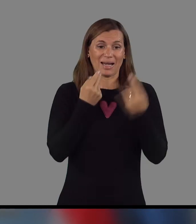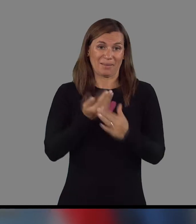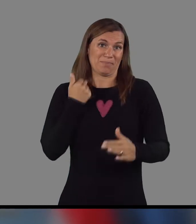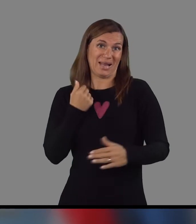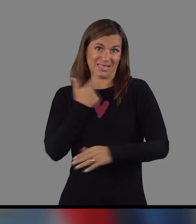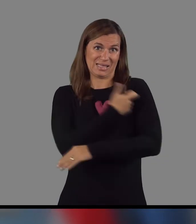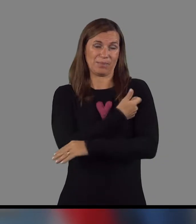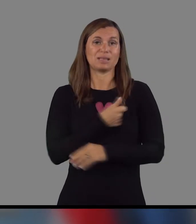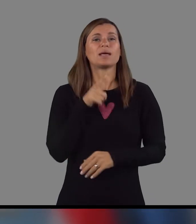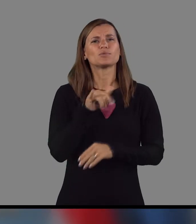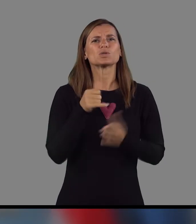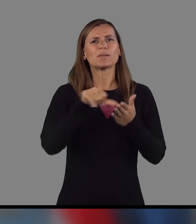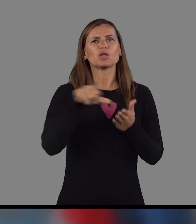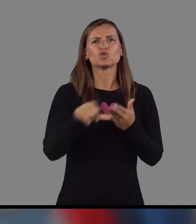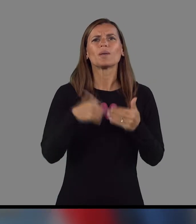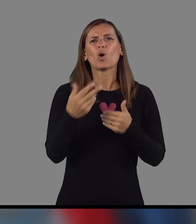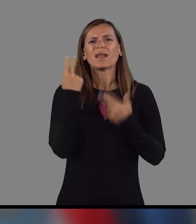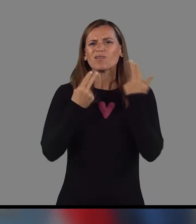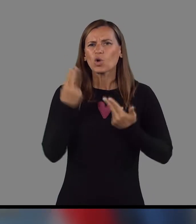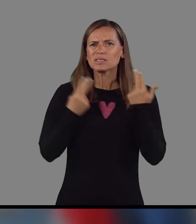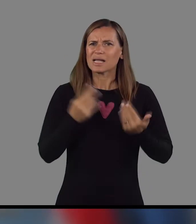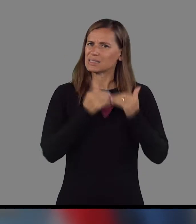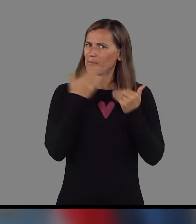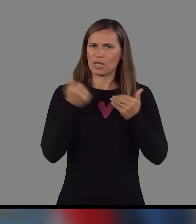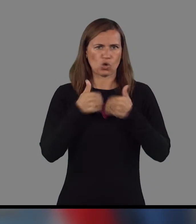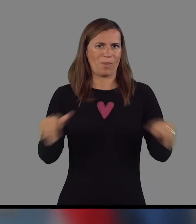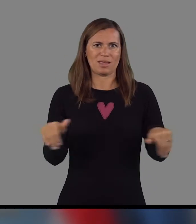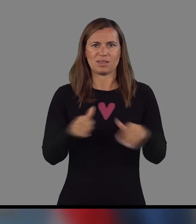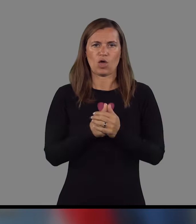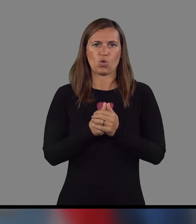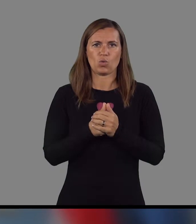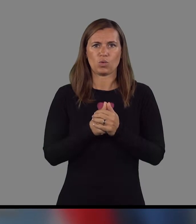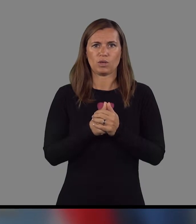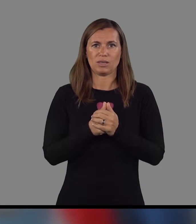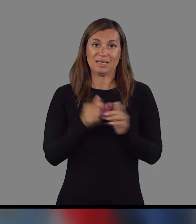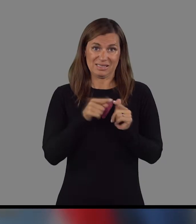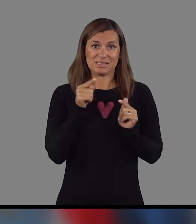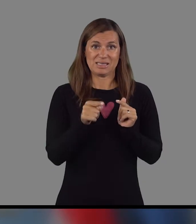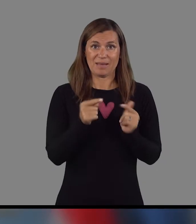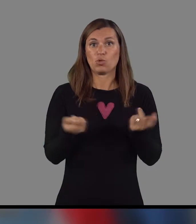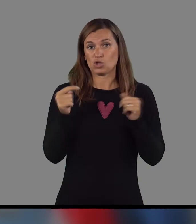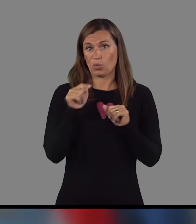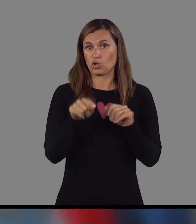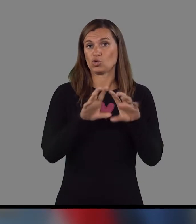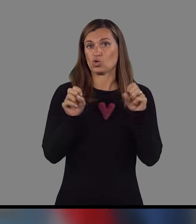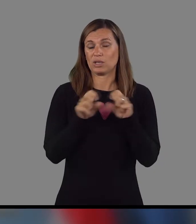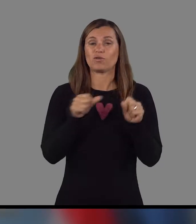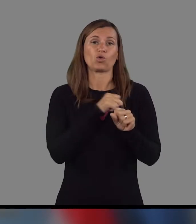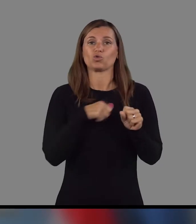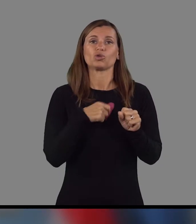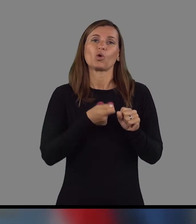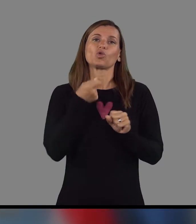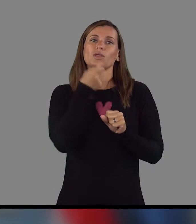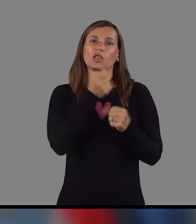odraslih se plačuje po realizaciji brez omejitev, ker s tem oziroma sto storitve ne želimo